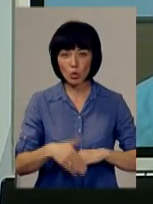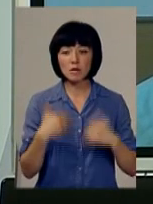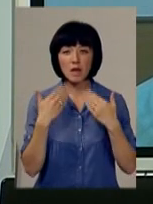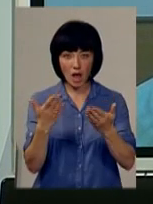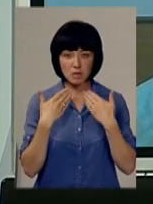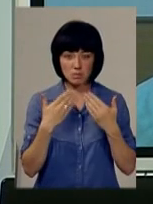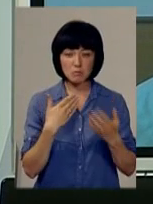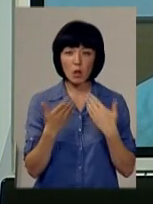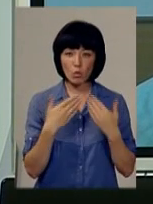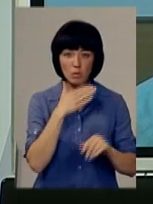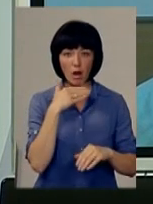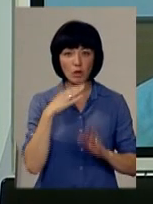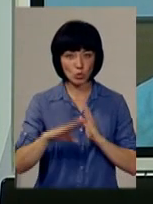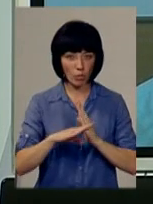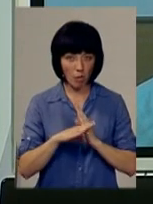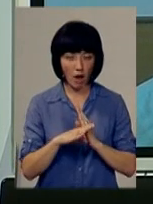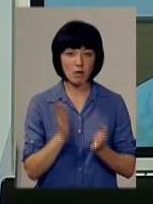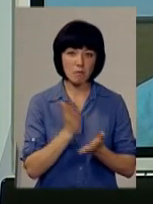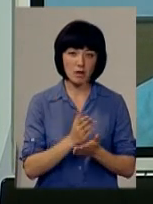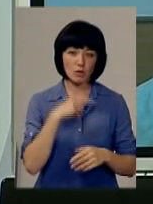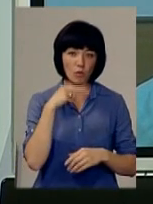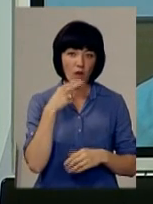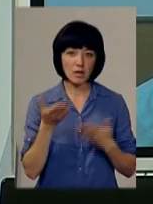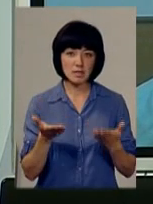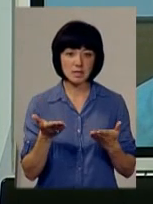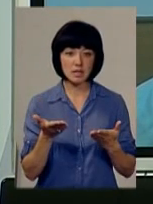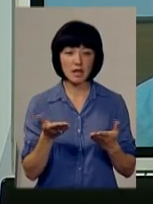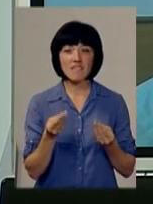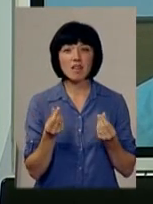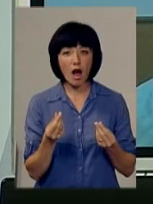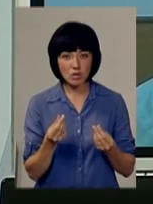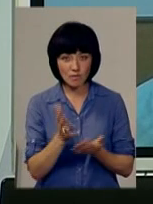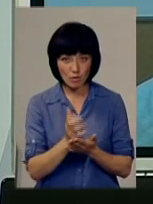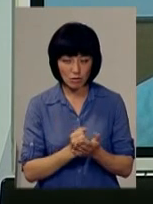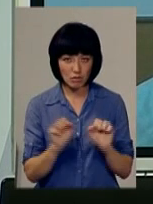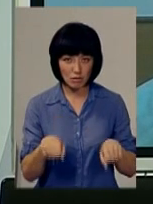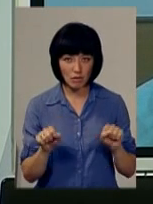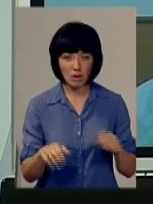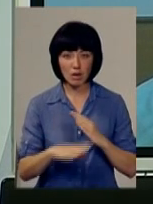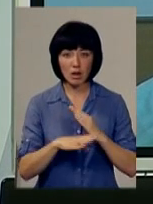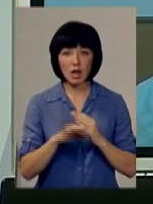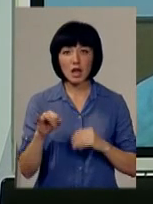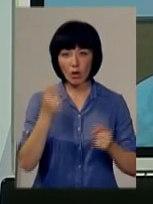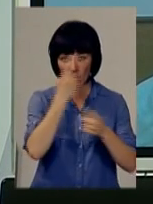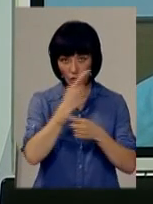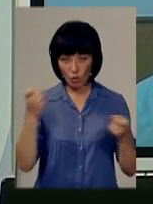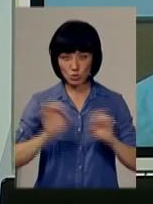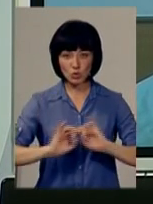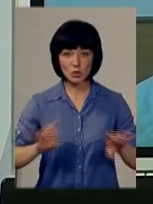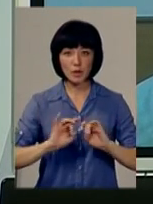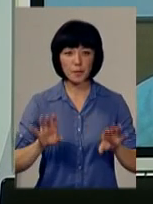з ними контакти, багато що вони допомагають, маються на увазі, і тим самим фінансовим ресурсом, і тим самим дають оголошення